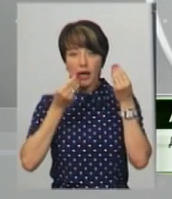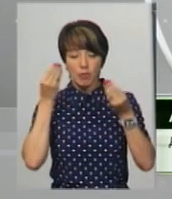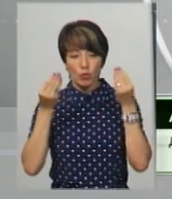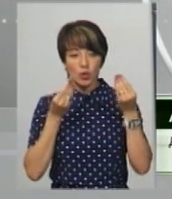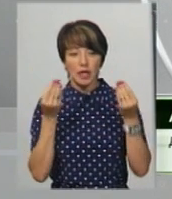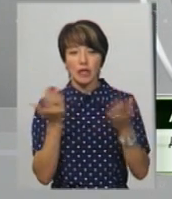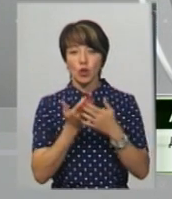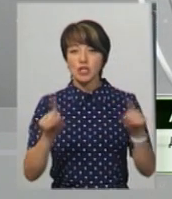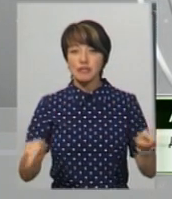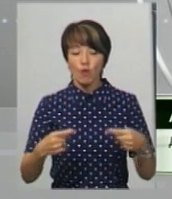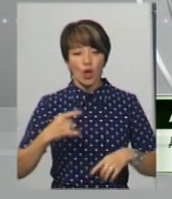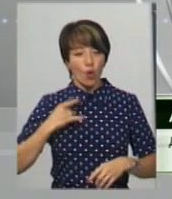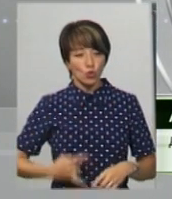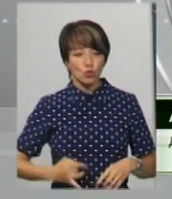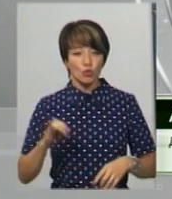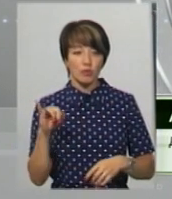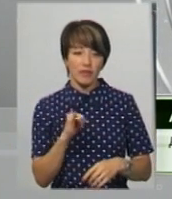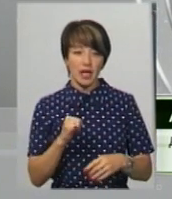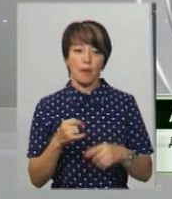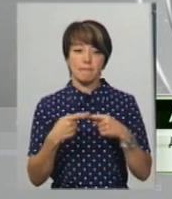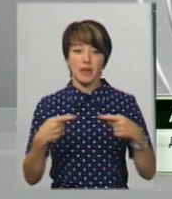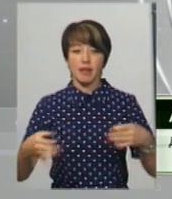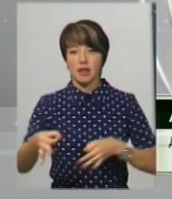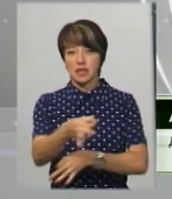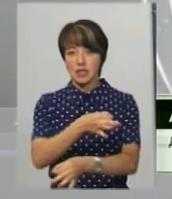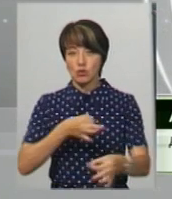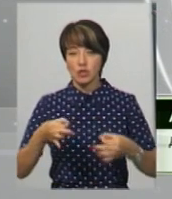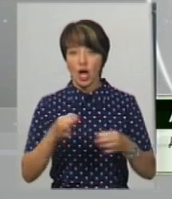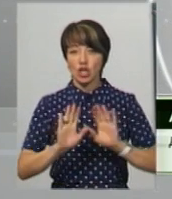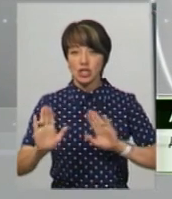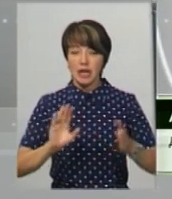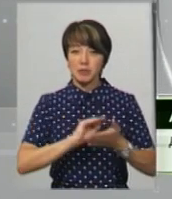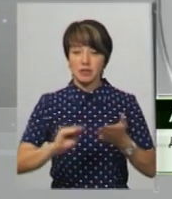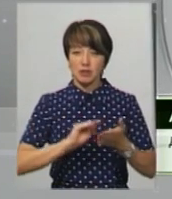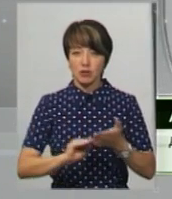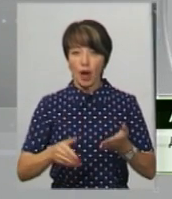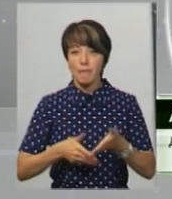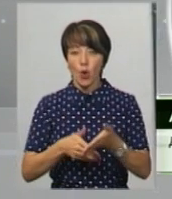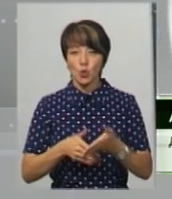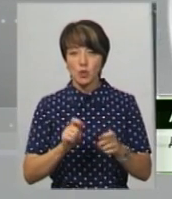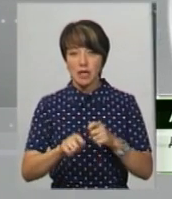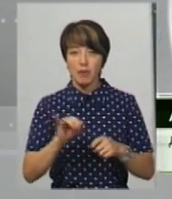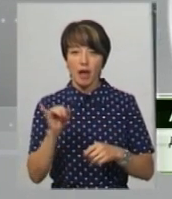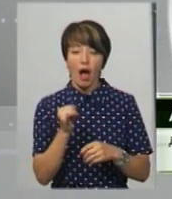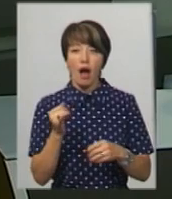створення костюмів та панельні дискусії з режисерами, сценаристами, продюсерами та акторами.